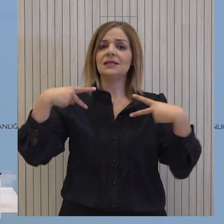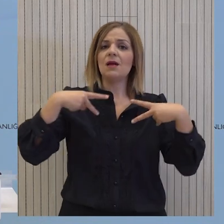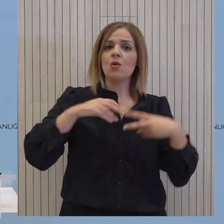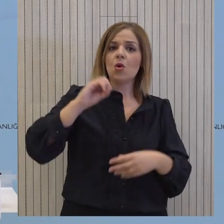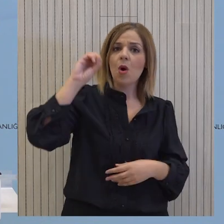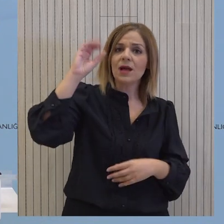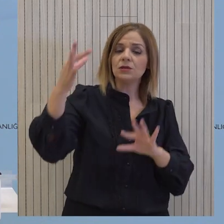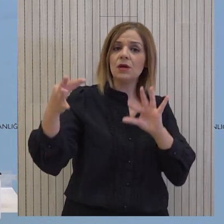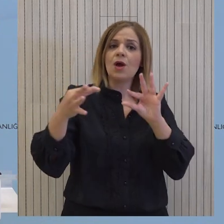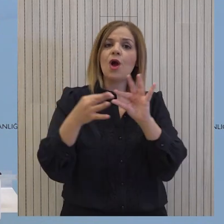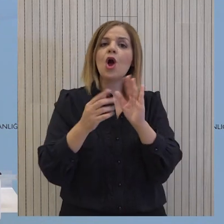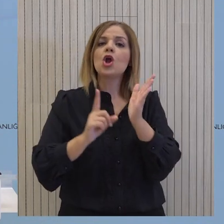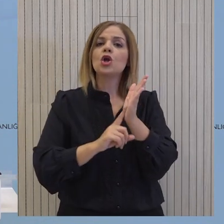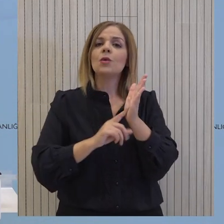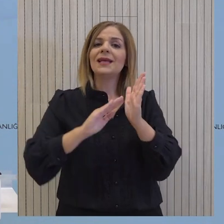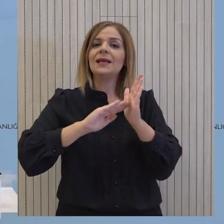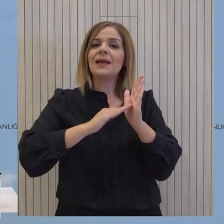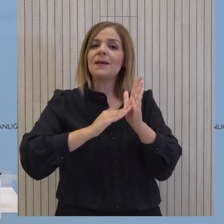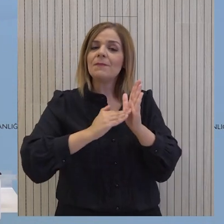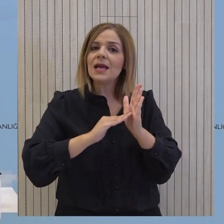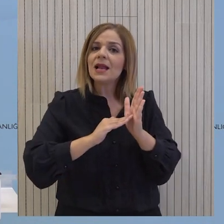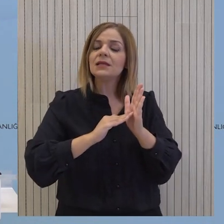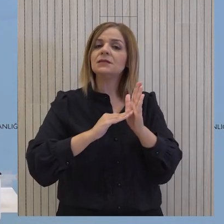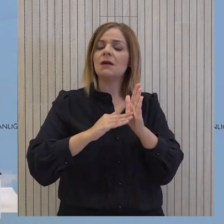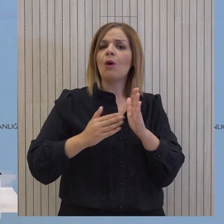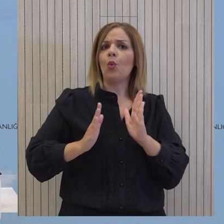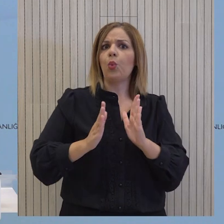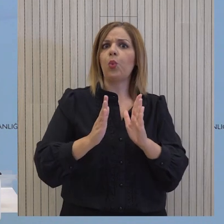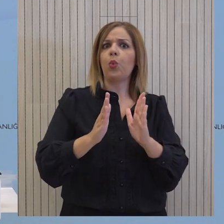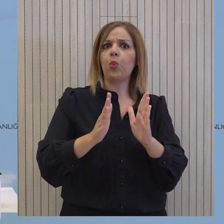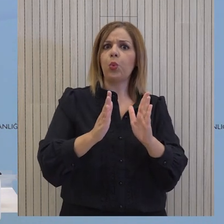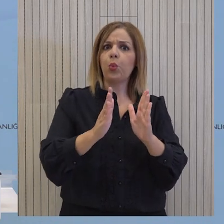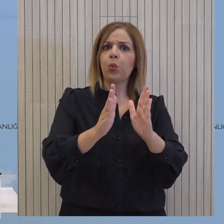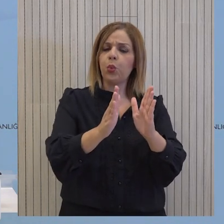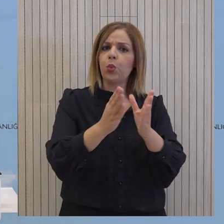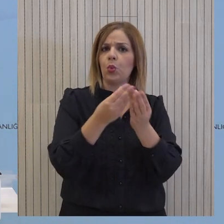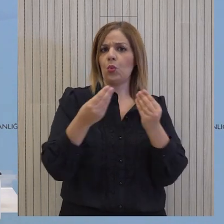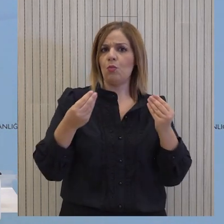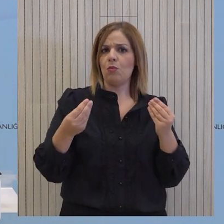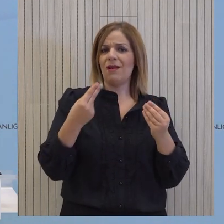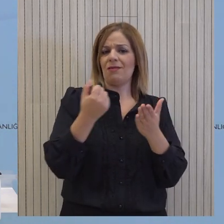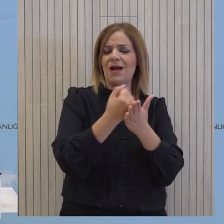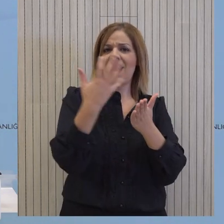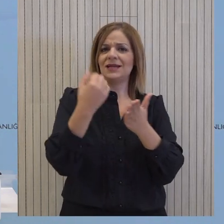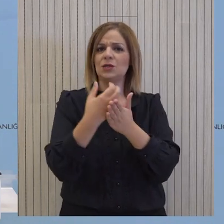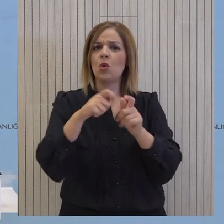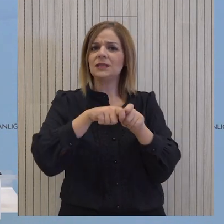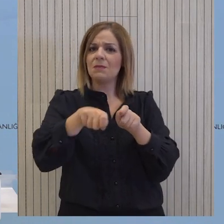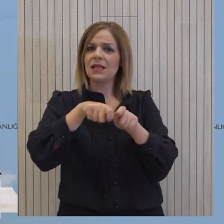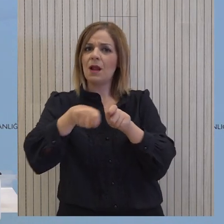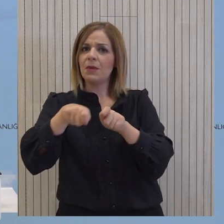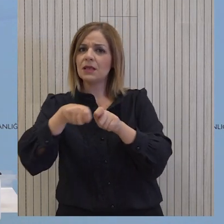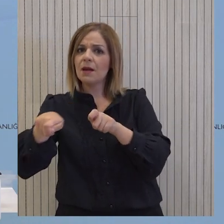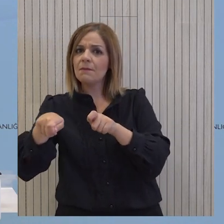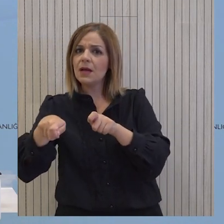Εξωτερικών με την νομική υπηρεσία. Βρίσκεται σε πολύ προχωρημένο στάδιο, αν θέλετε, αυτή η αξιολόγηση των μέτρων που μπορούν να ληφθούν.